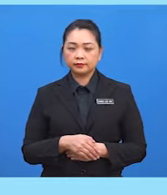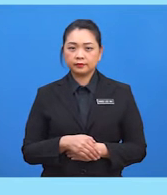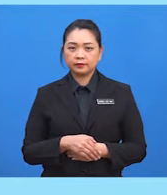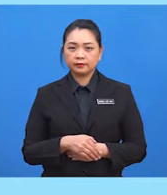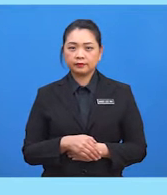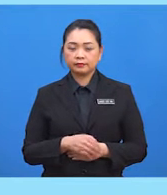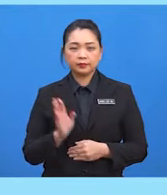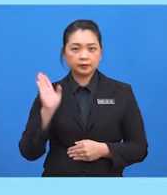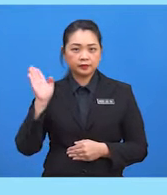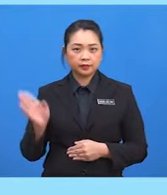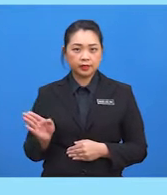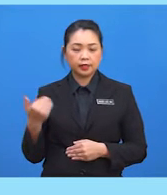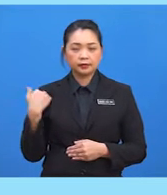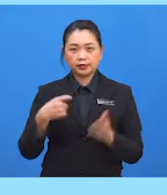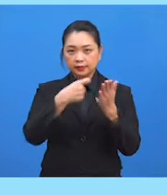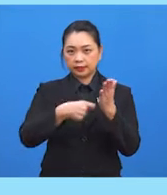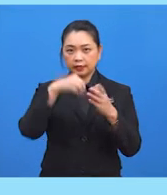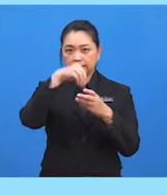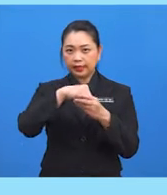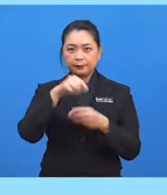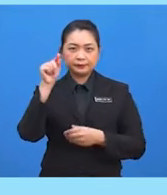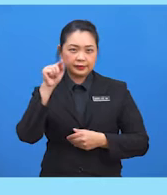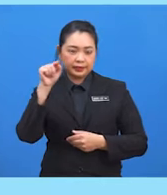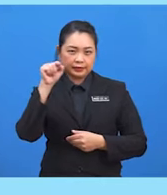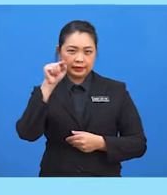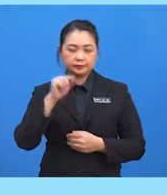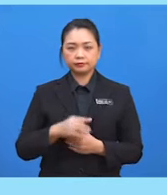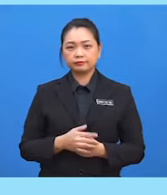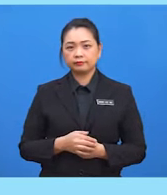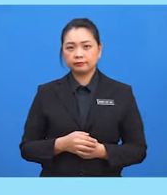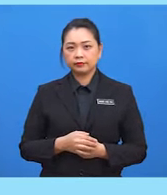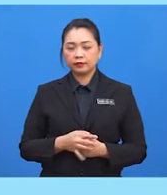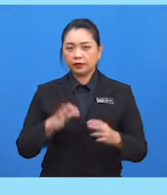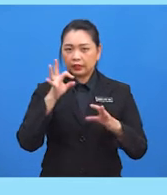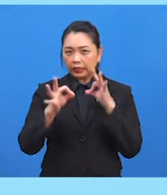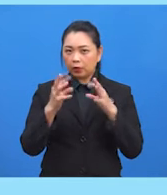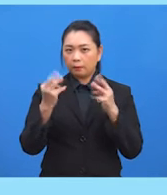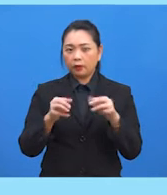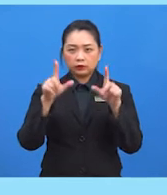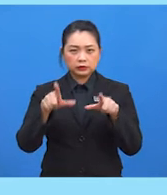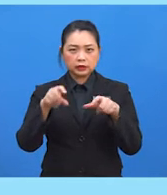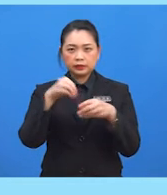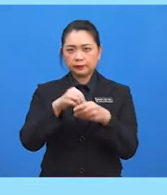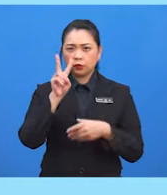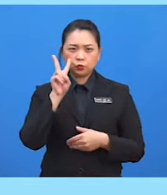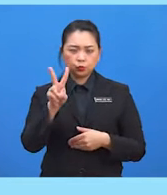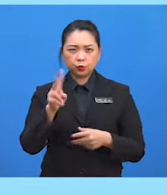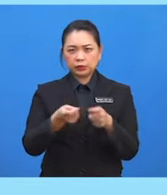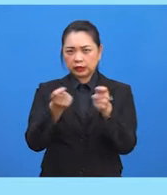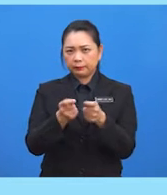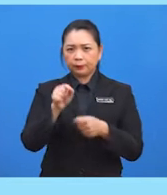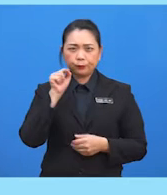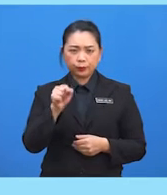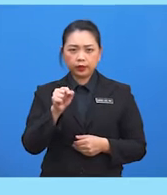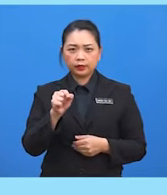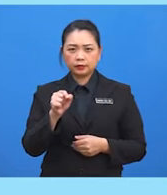darjah. Apabila dinyatakan dalam 2 tempat perpuluhan, ia akan dibaca 56